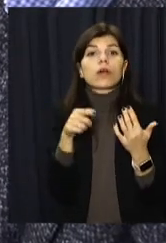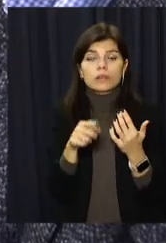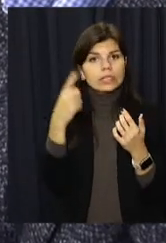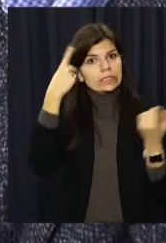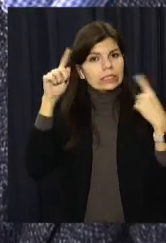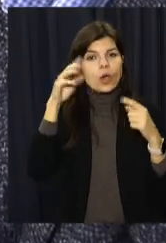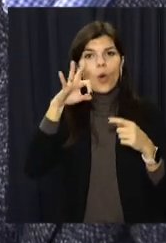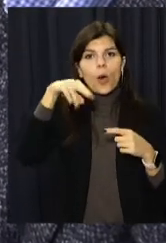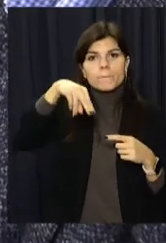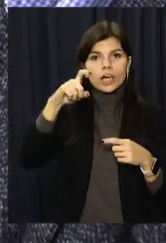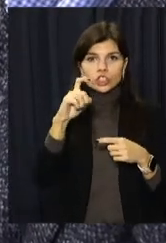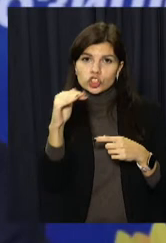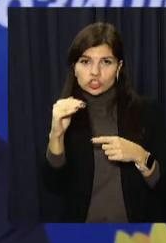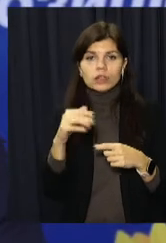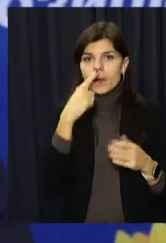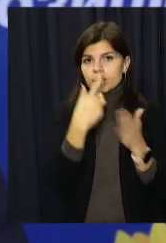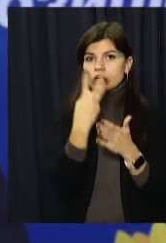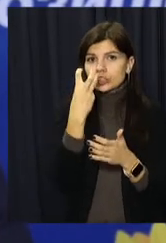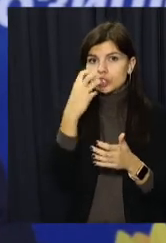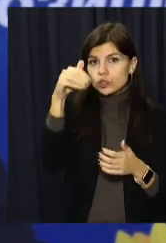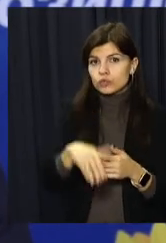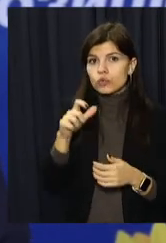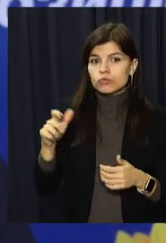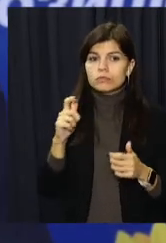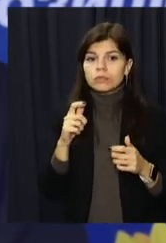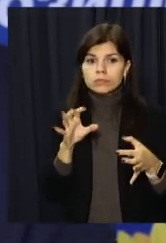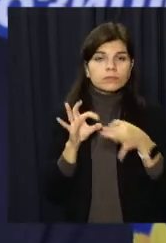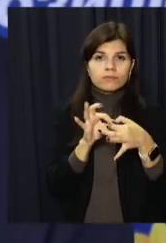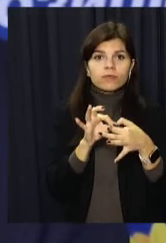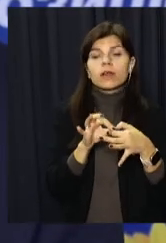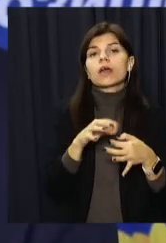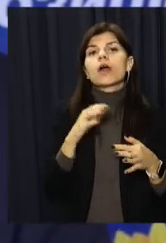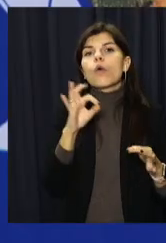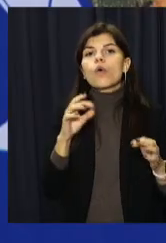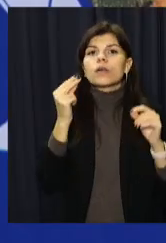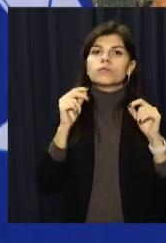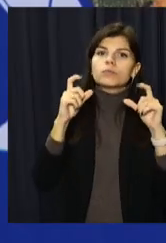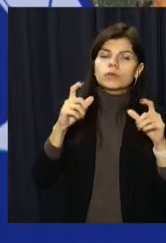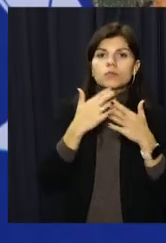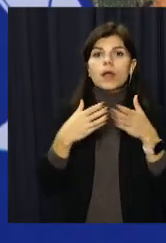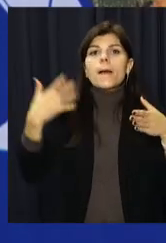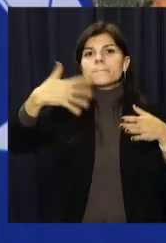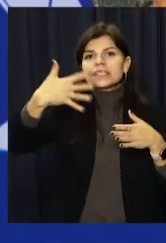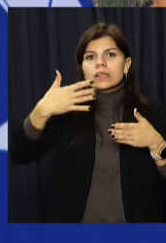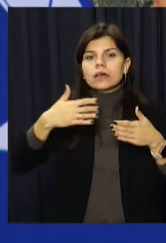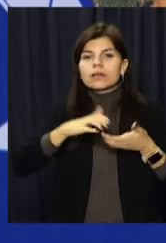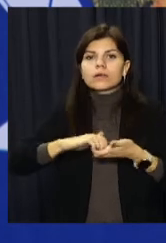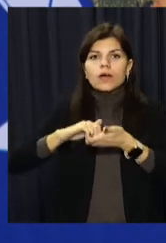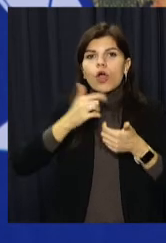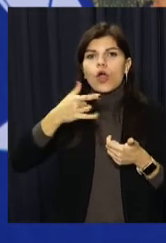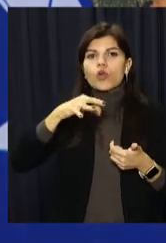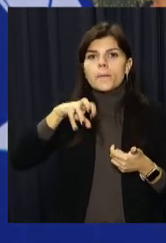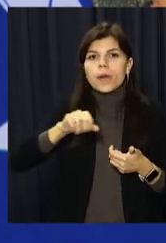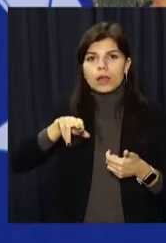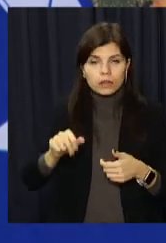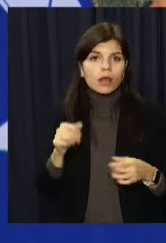проєктів ОПЗЖ на Дніпропетровщині – понад 300 тисяч. Разом протистояли й підвищенню тарифів. 50 громад, зокрема й Дніпро, за ініціативи